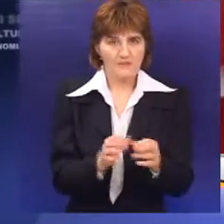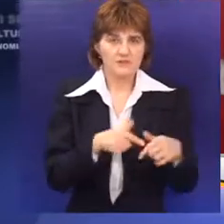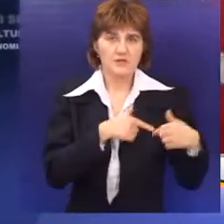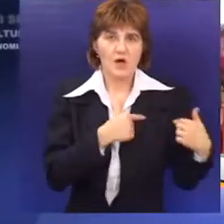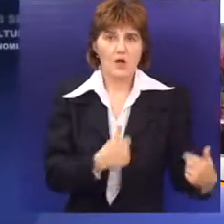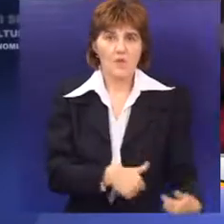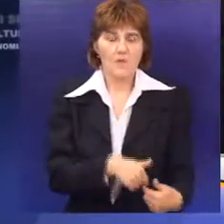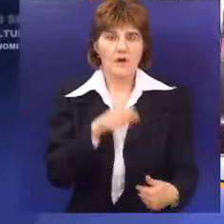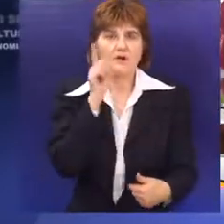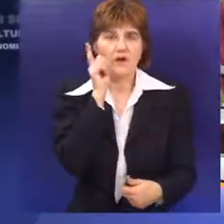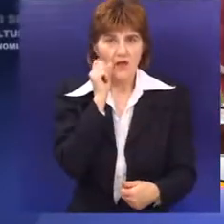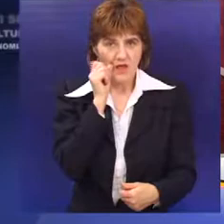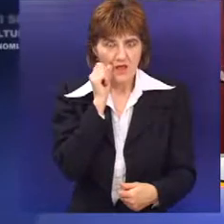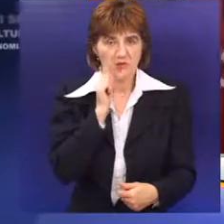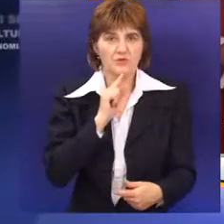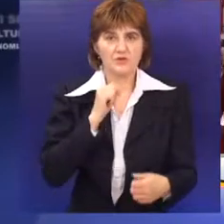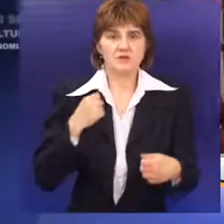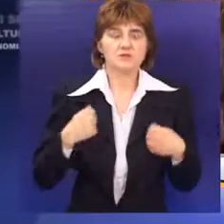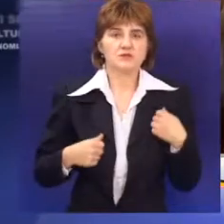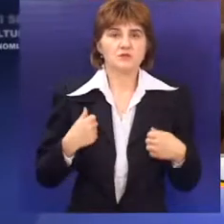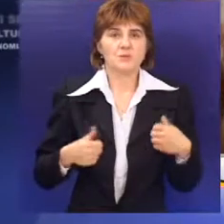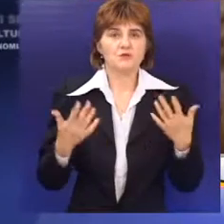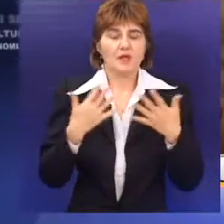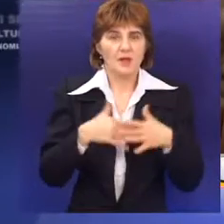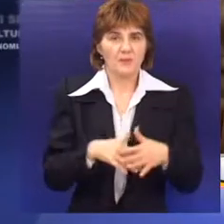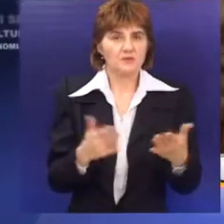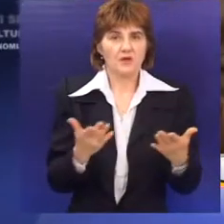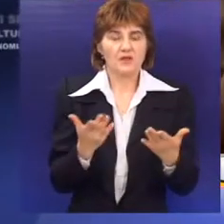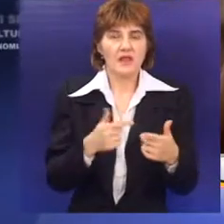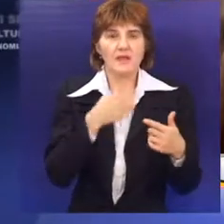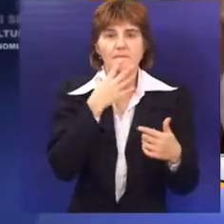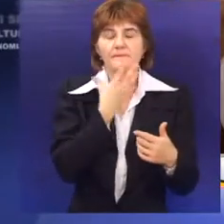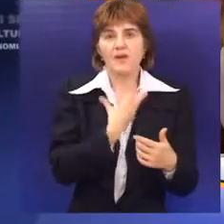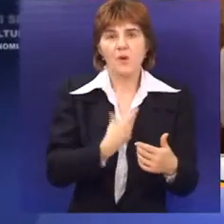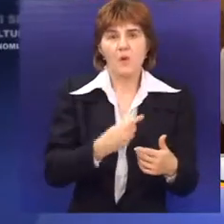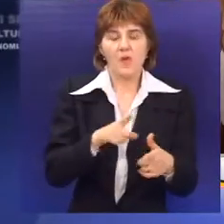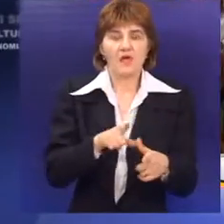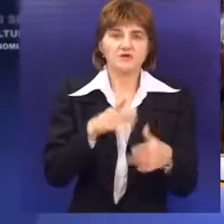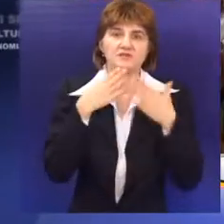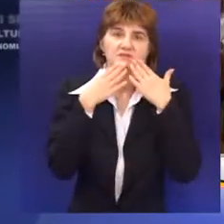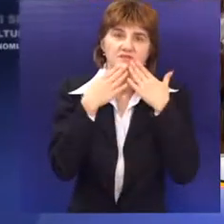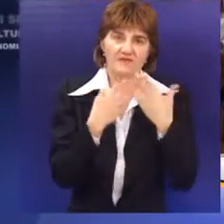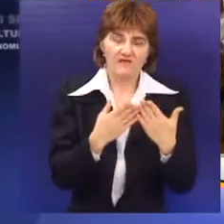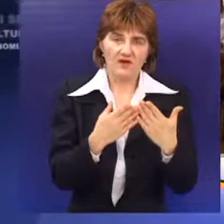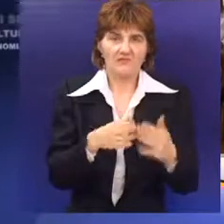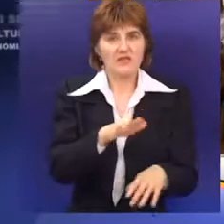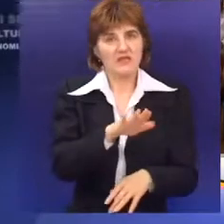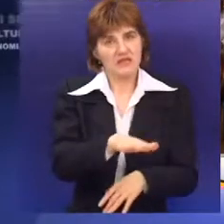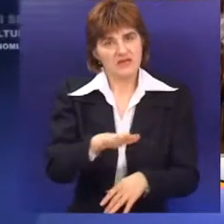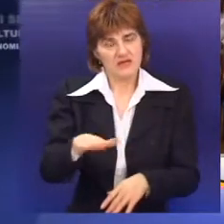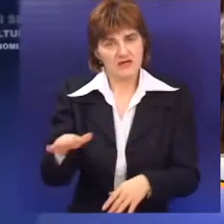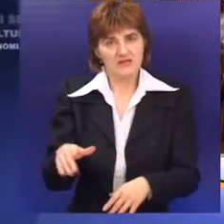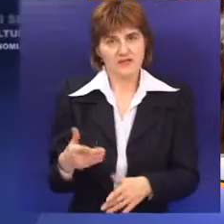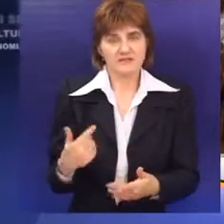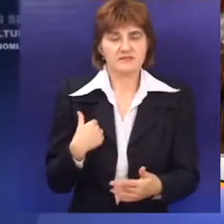svega humani ljudi, odnosno određena subutička preduzeća, na čemu im je Mikulaš, kako i sam kaže, veoma zahvala. Deca su za